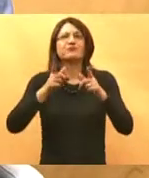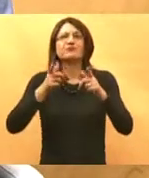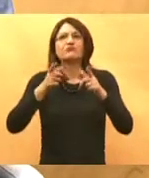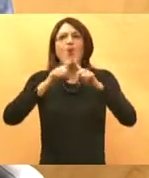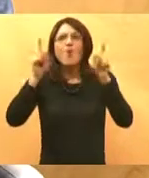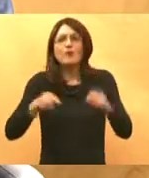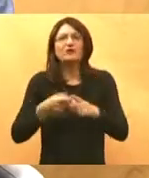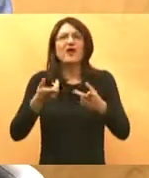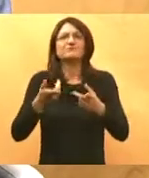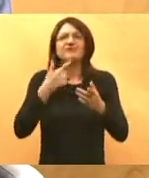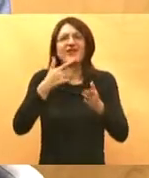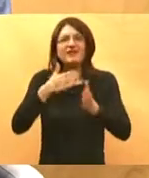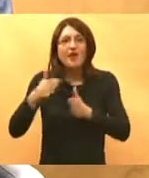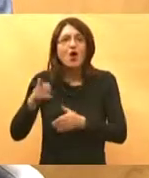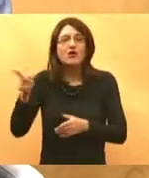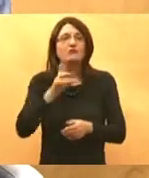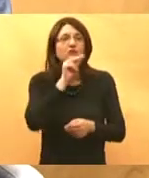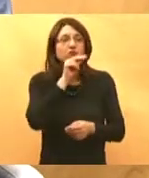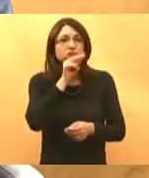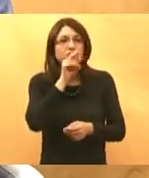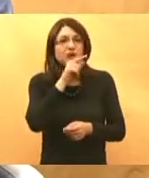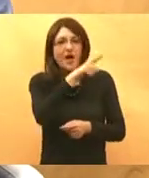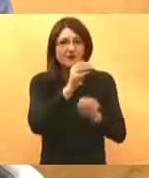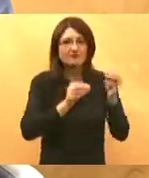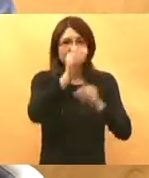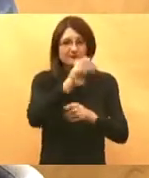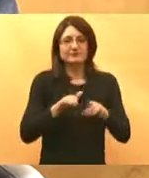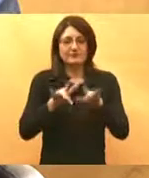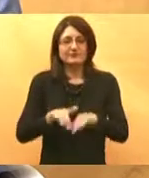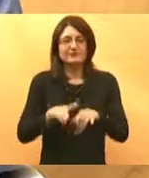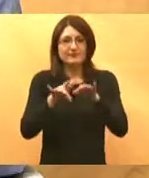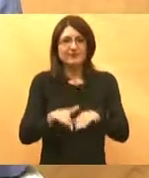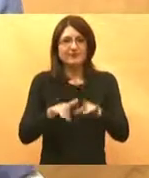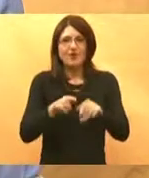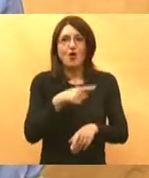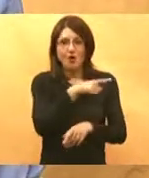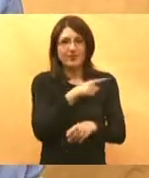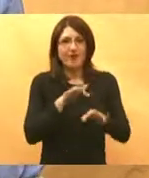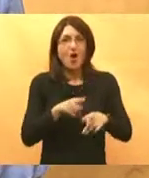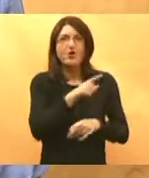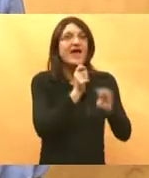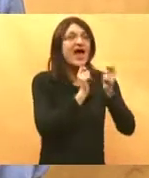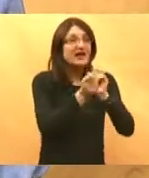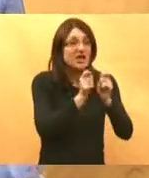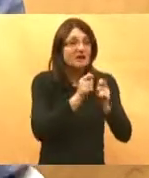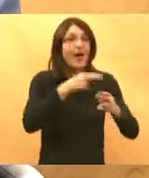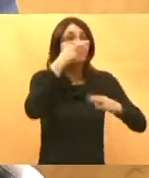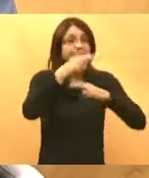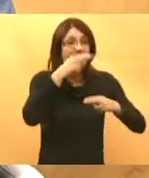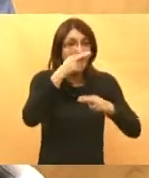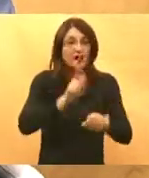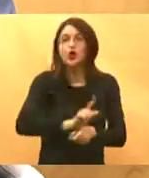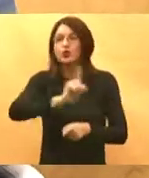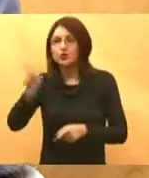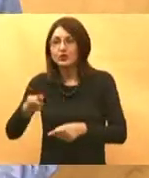za dijetu, diktira svojom administratoru ili višoj sestri koja je na trijaži i on ide i razgovara s pacijentom i pregledava pacijenta i ide do